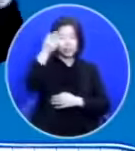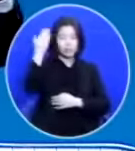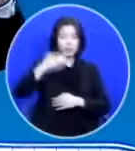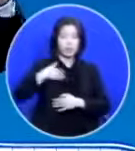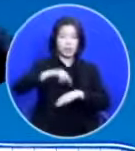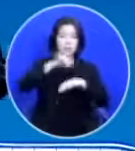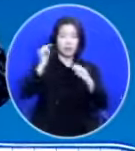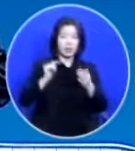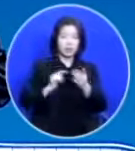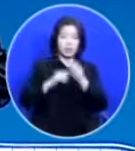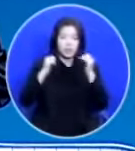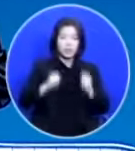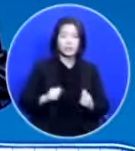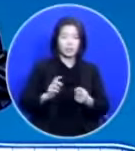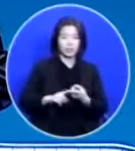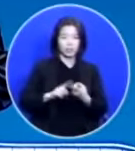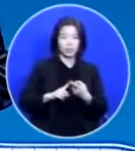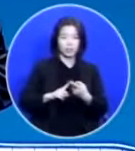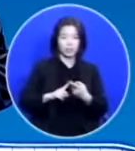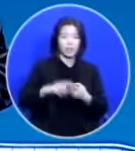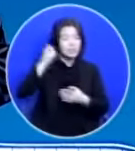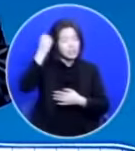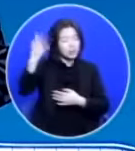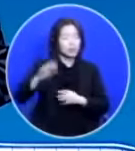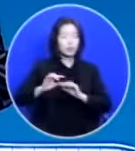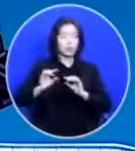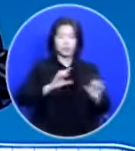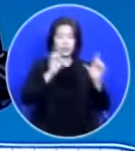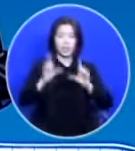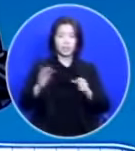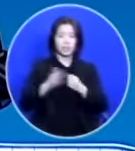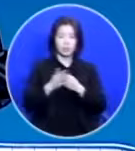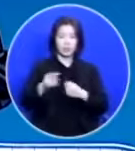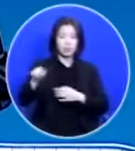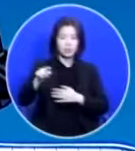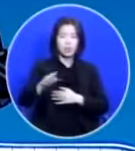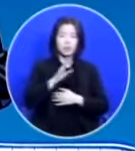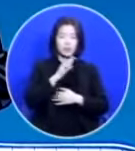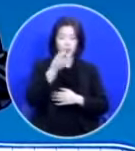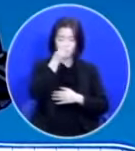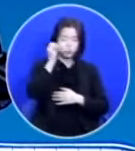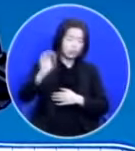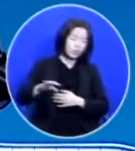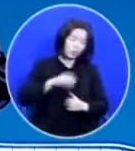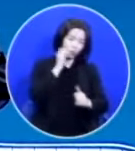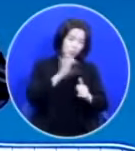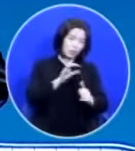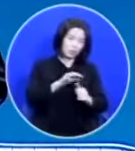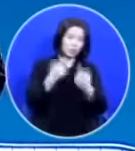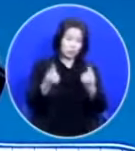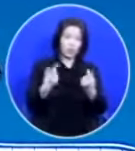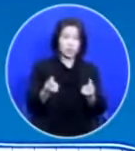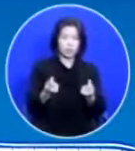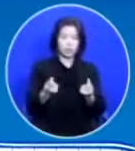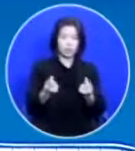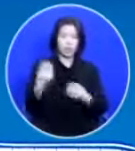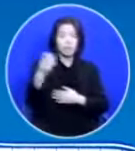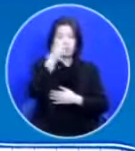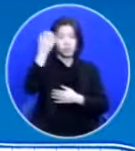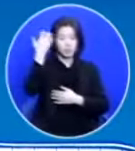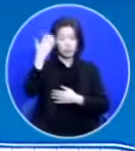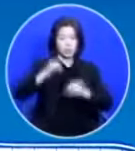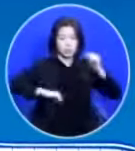자체를 아예 잊어버리고 사니 그게 바로 무시하는 거고 멸시하는 거잖아요 성령님께서